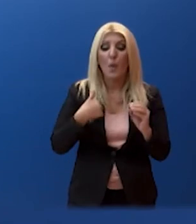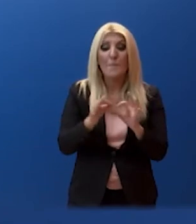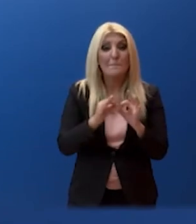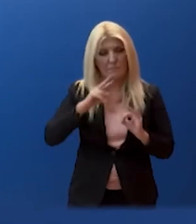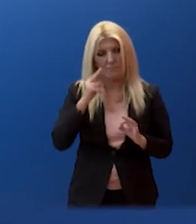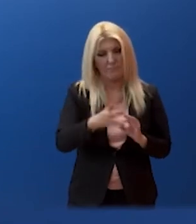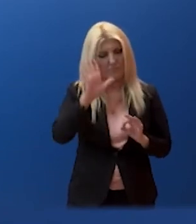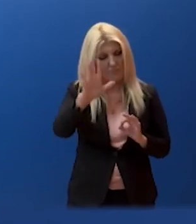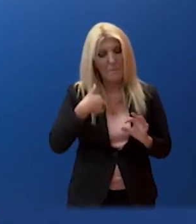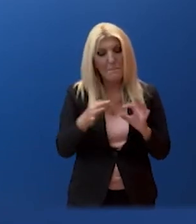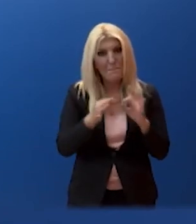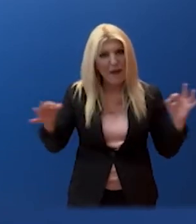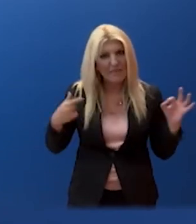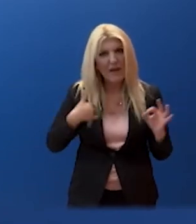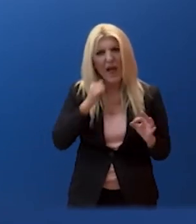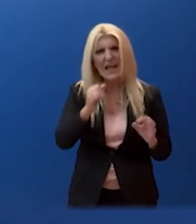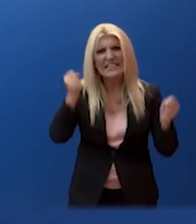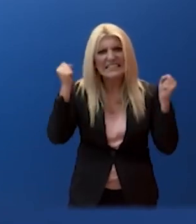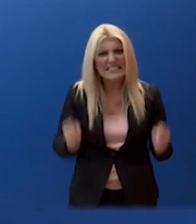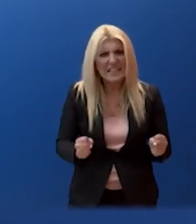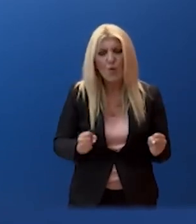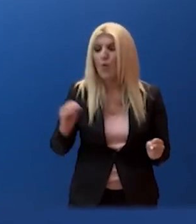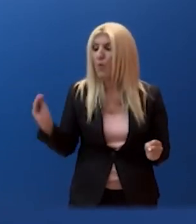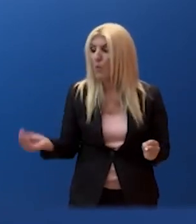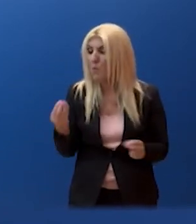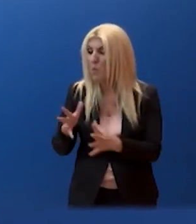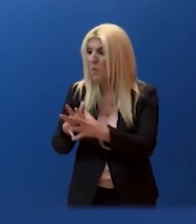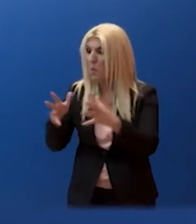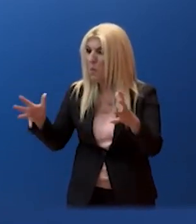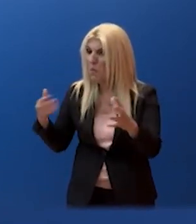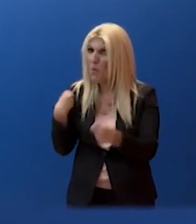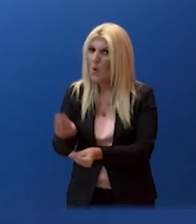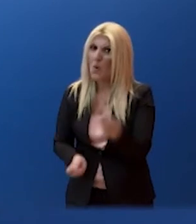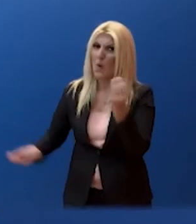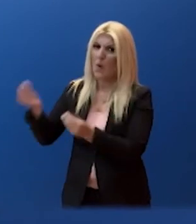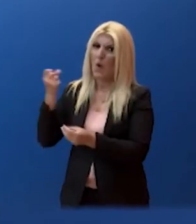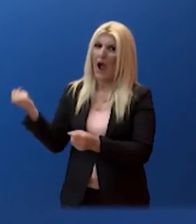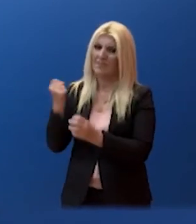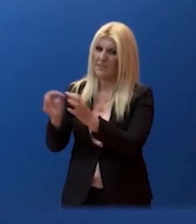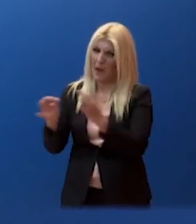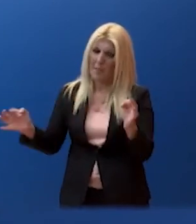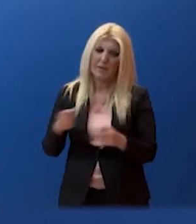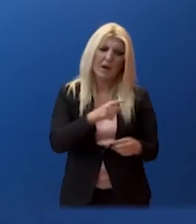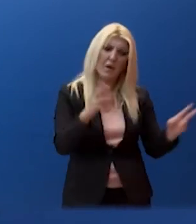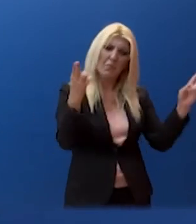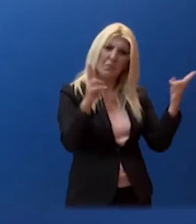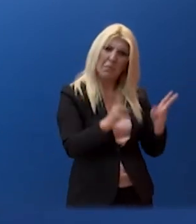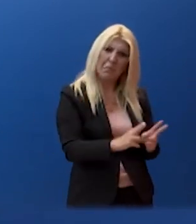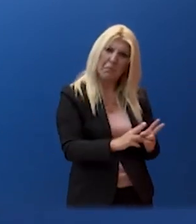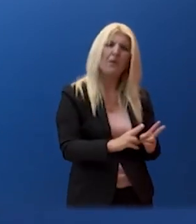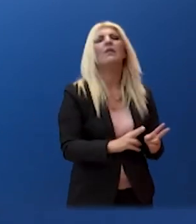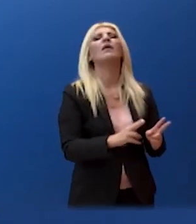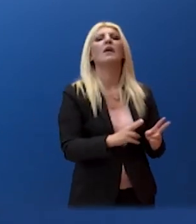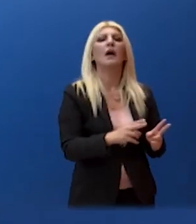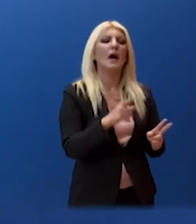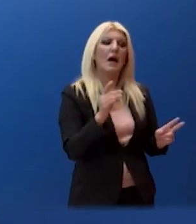σε ισχύ, ανανεώνονται όπου χρειάζεται, εντείνονται όπου χρειάζονται και μπορεί να γίνονται πιο χαλάρα εκεί που επίσης φαίνεται ότι τα επιδημιολογικά δεδομένα